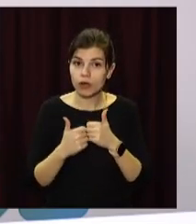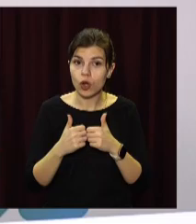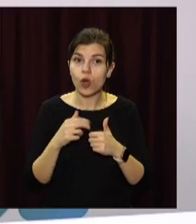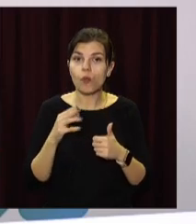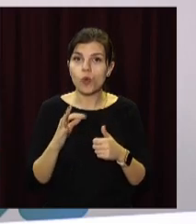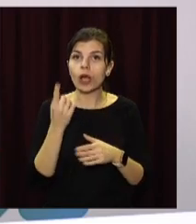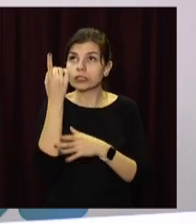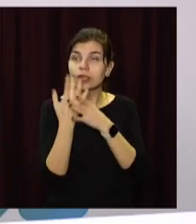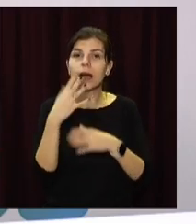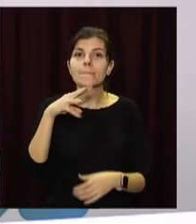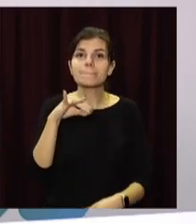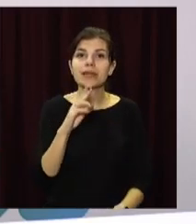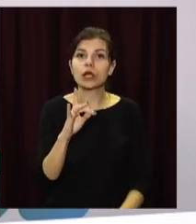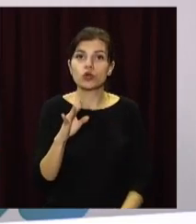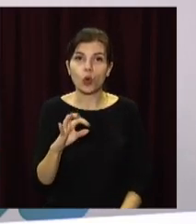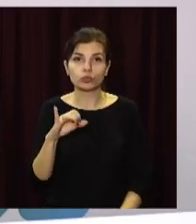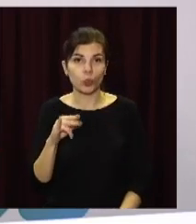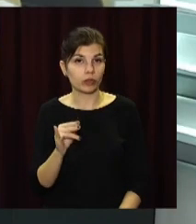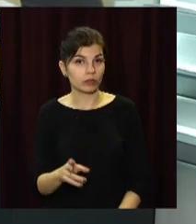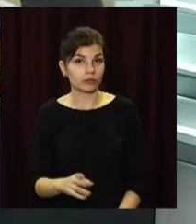по запуску мікроспутників «Консат».